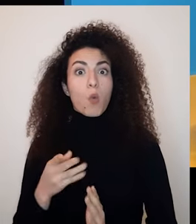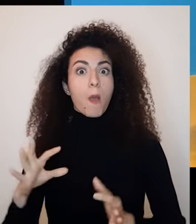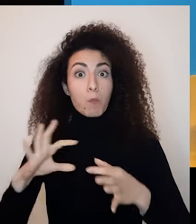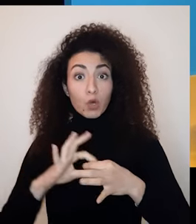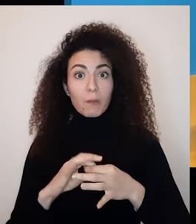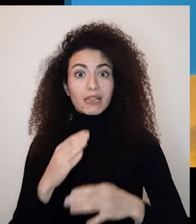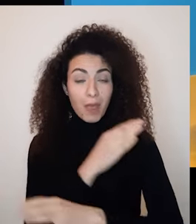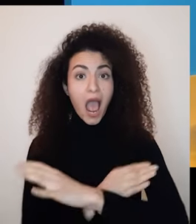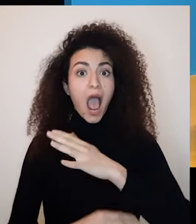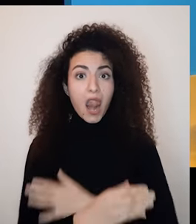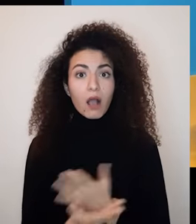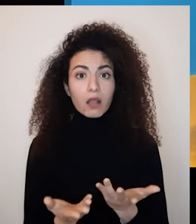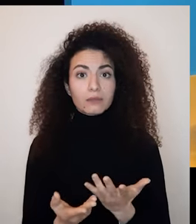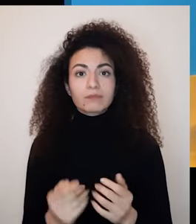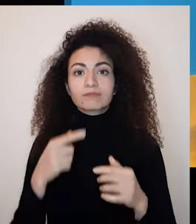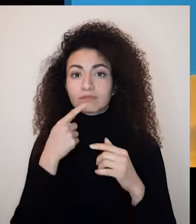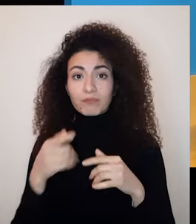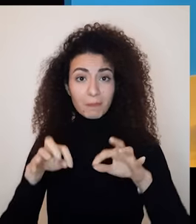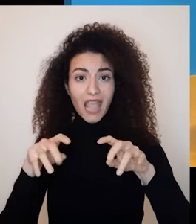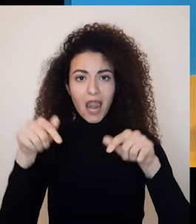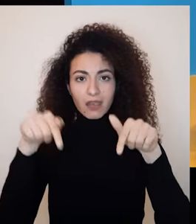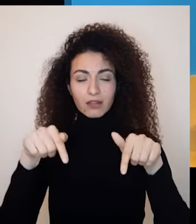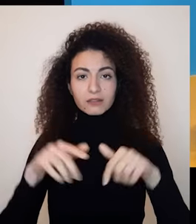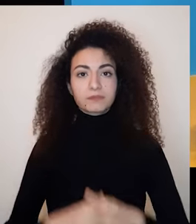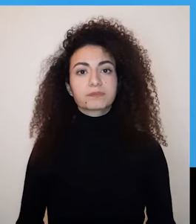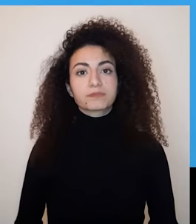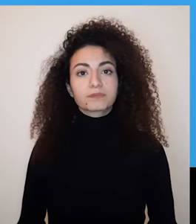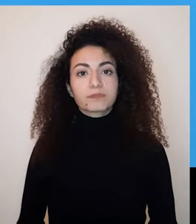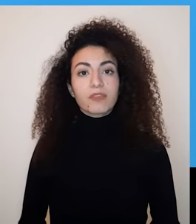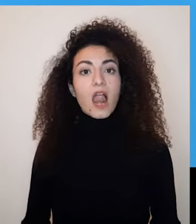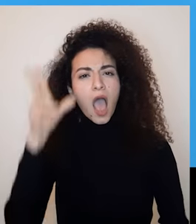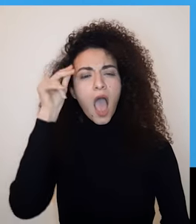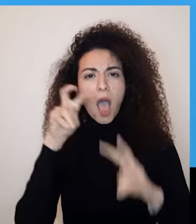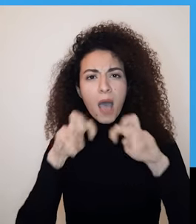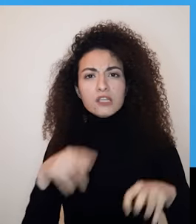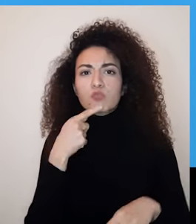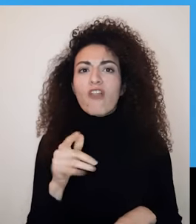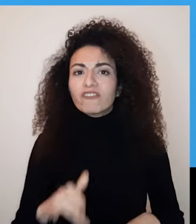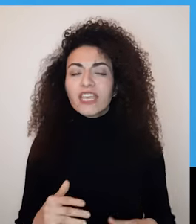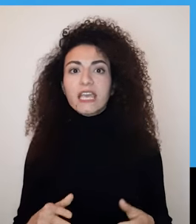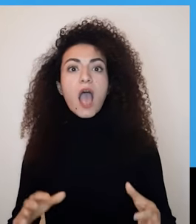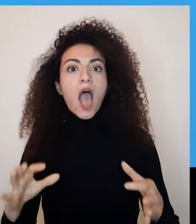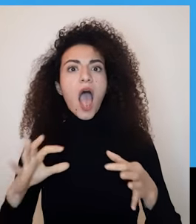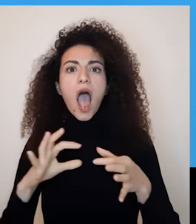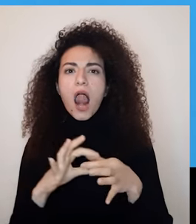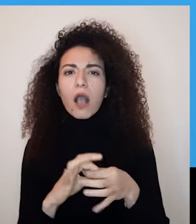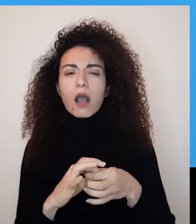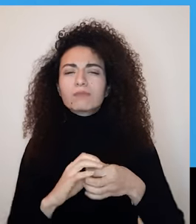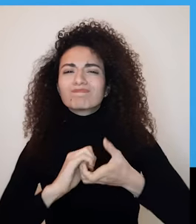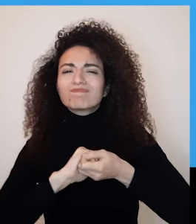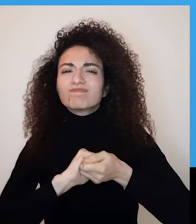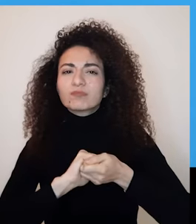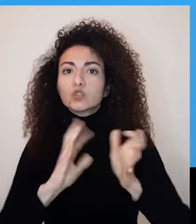والوحدة بإعاقتك؟ شاركينا تجربتك بالتعليقات تظهر الأبحاث أنه هناك علاقة وثيقة